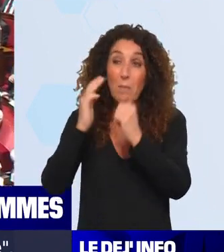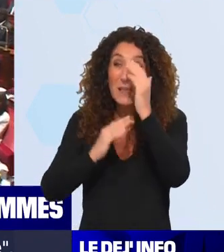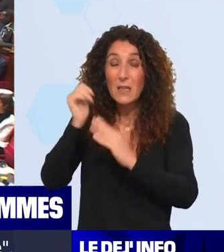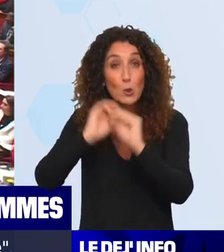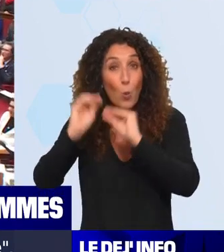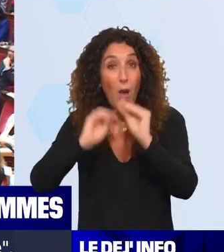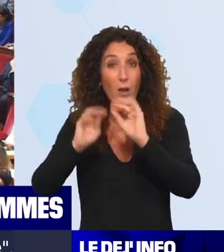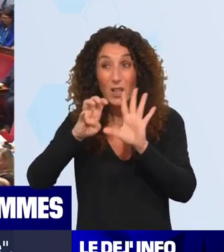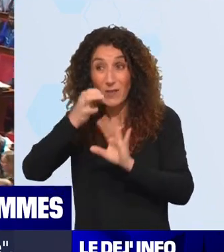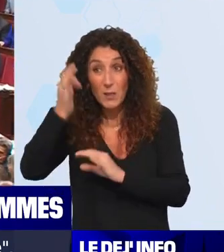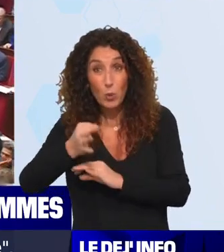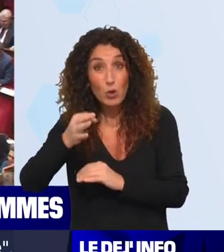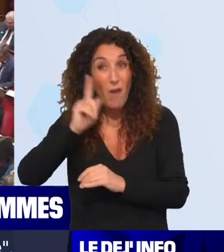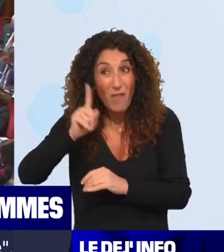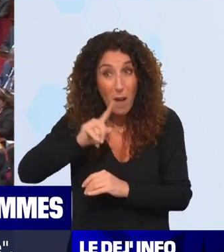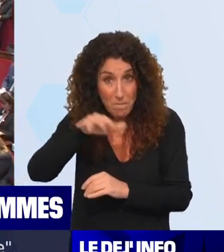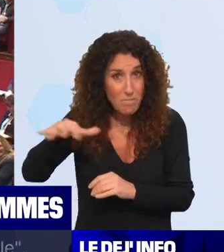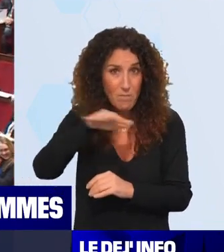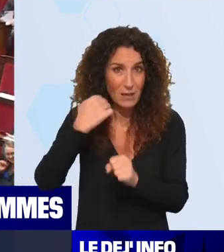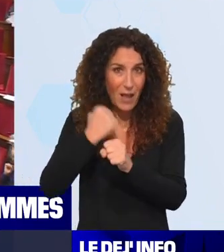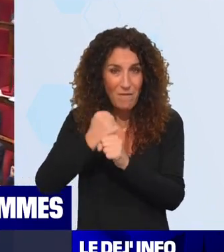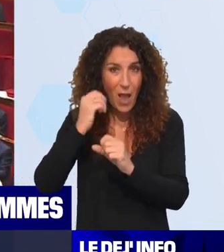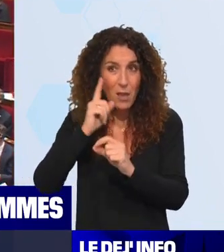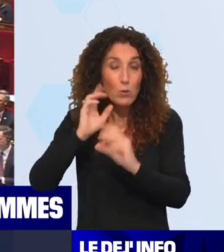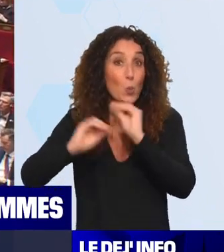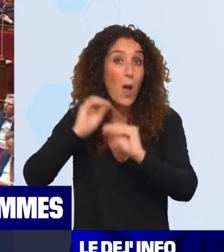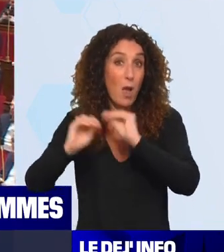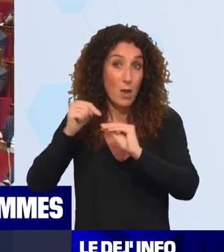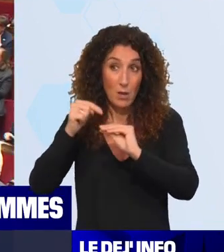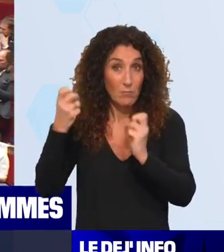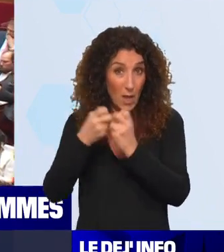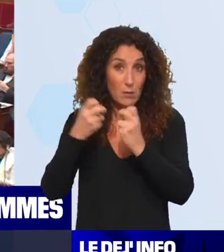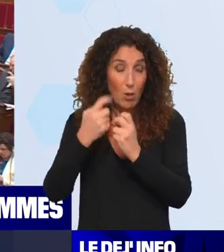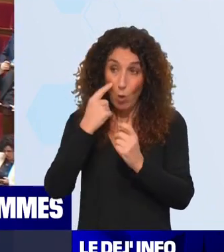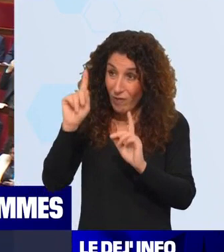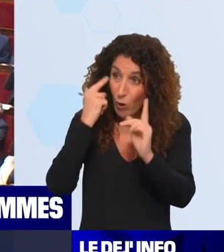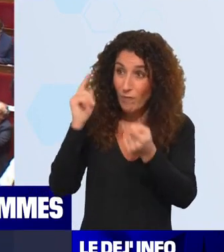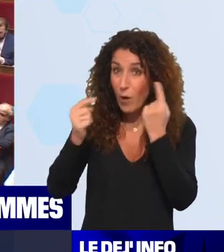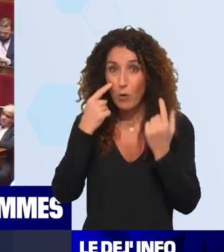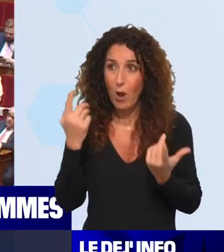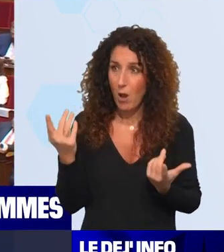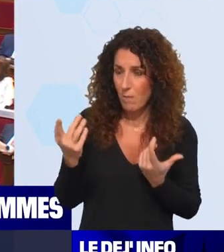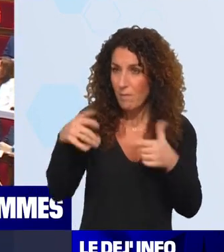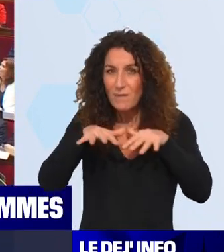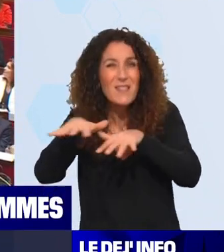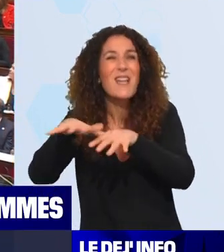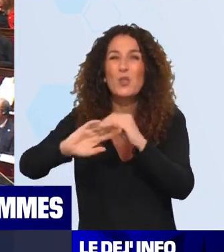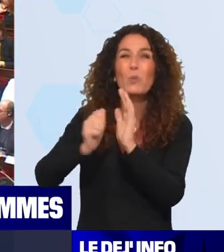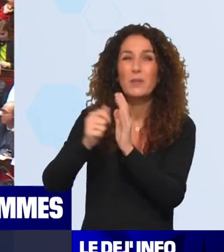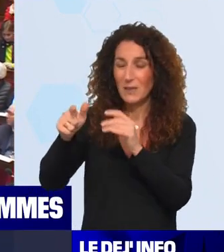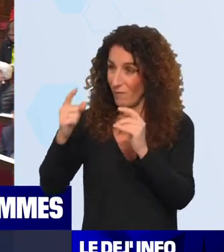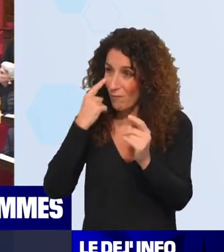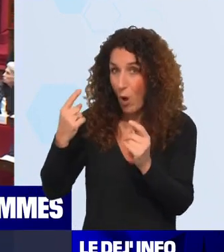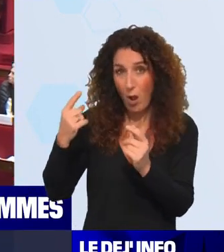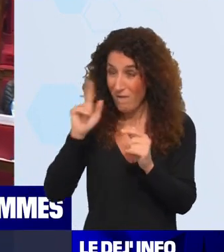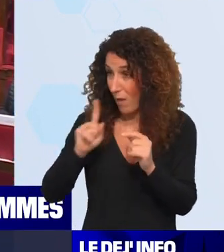% des professions féminisées, qui travaillent dur et qui, pour qui, moi j'en croise en manifestation, on est plusieurs à les croiser, pour qui,